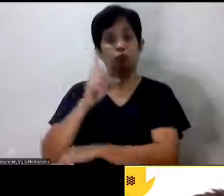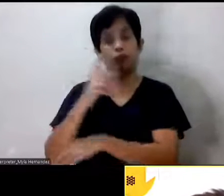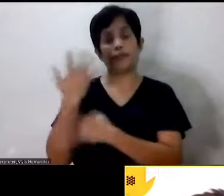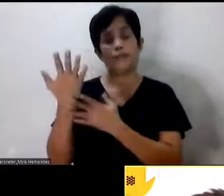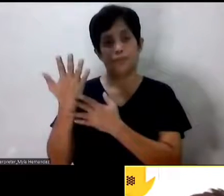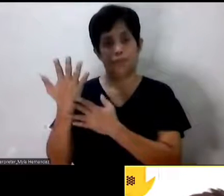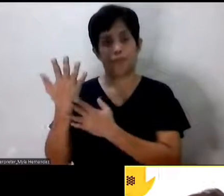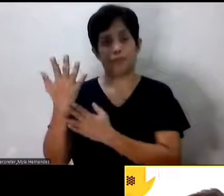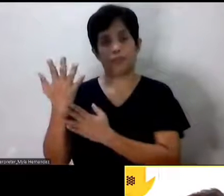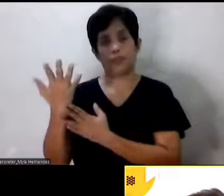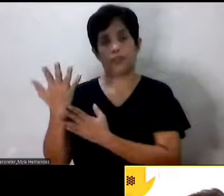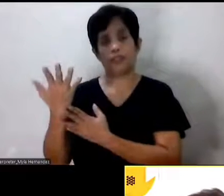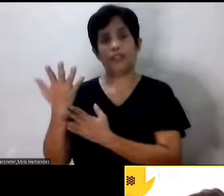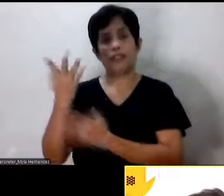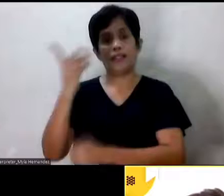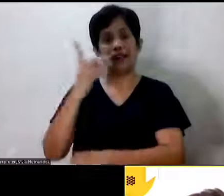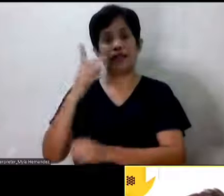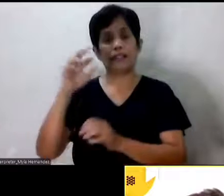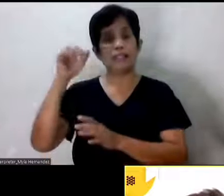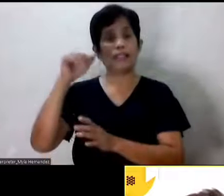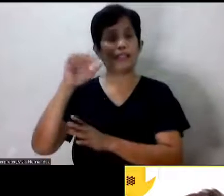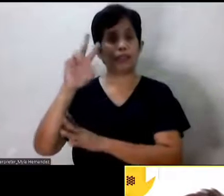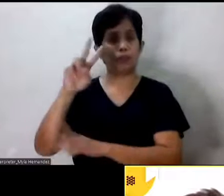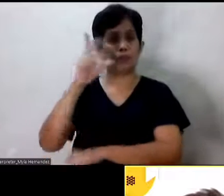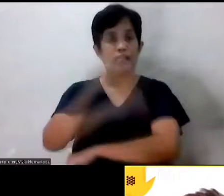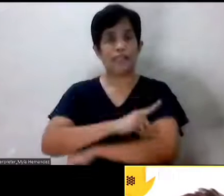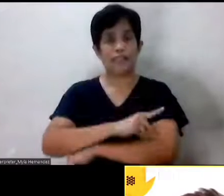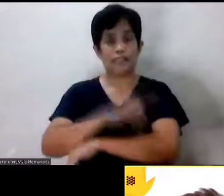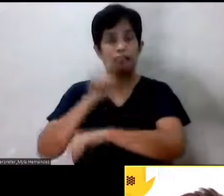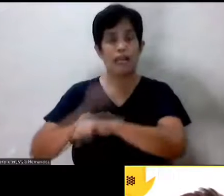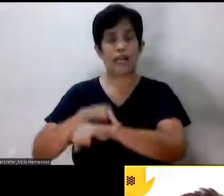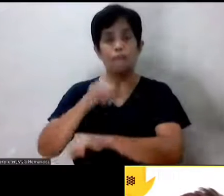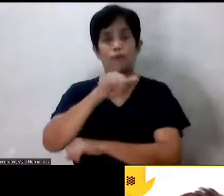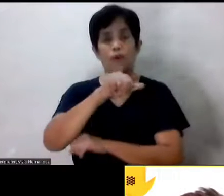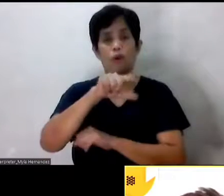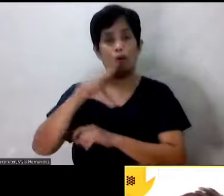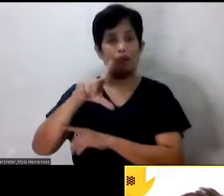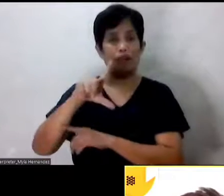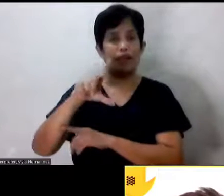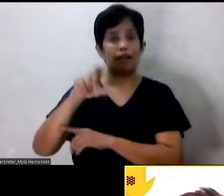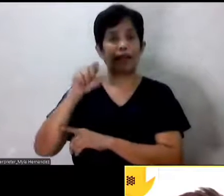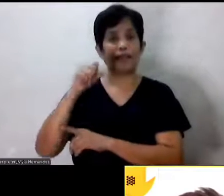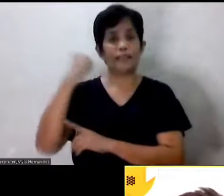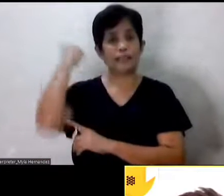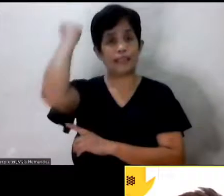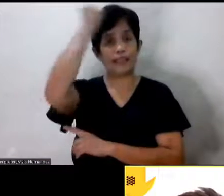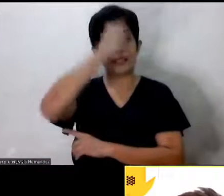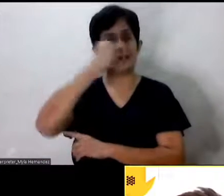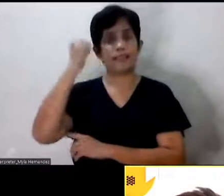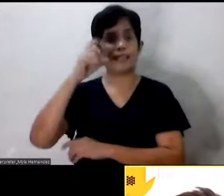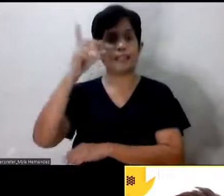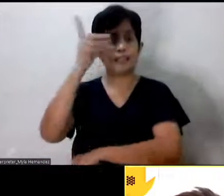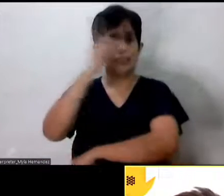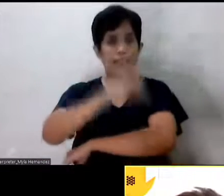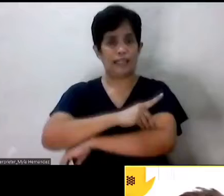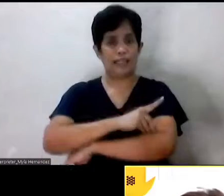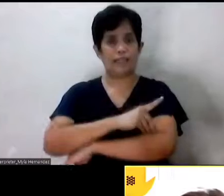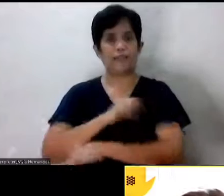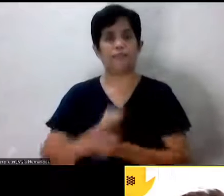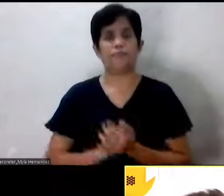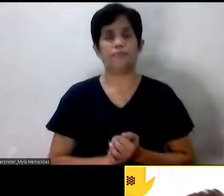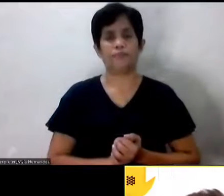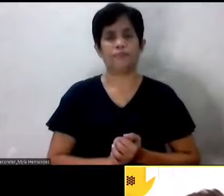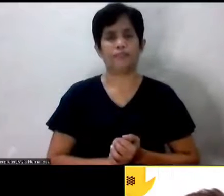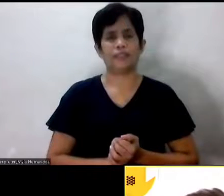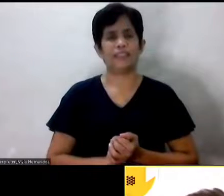All Saints Day, okay, so, napaka, napaka, paano ko